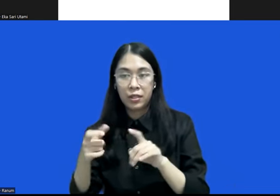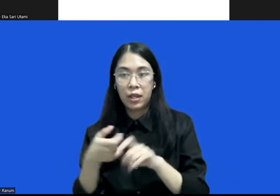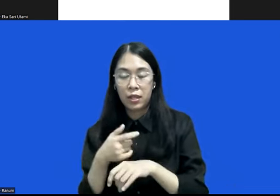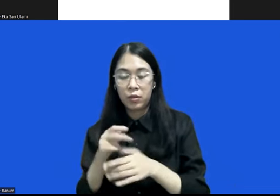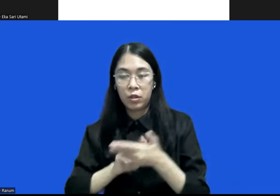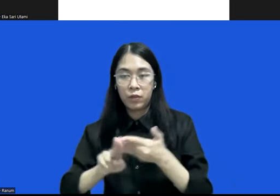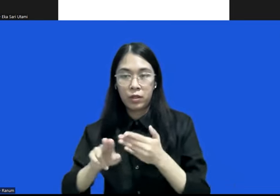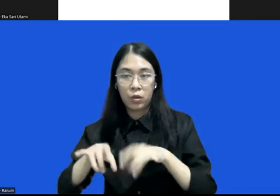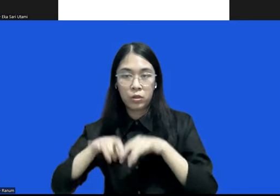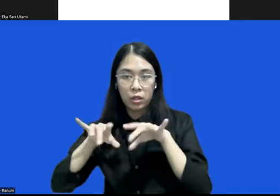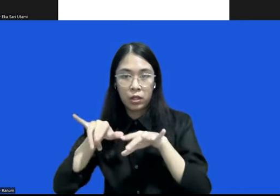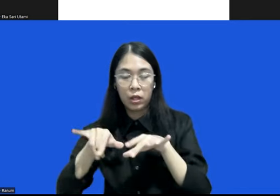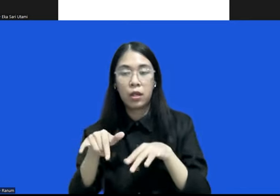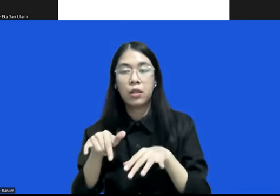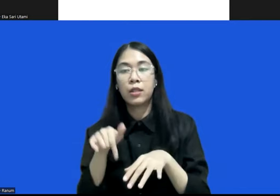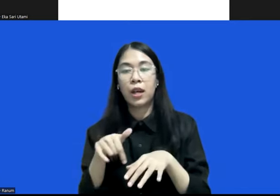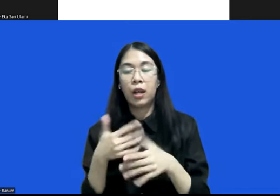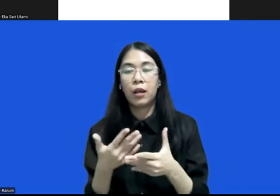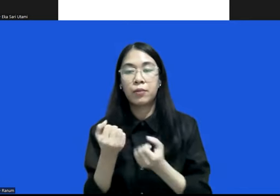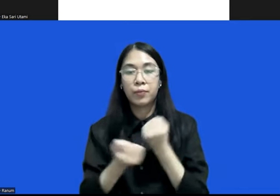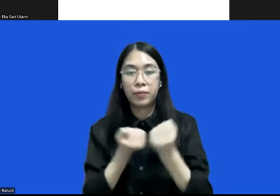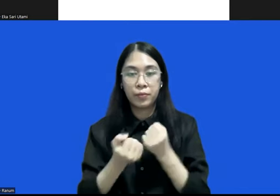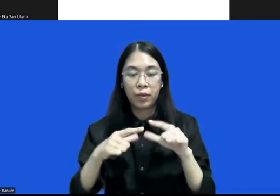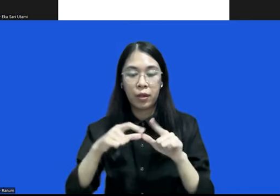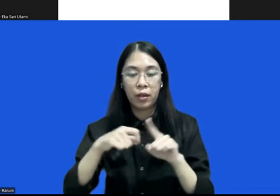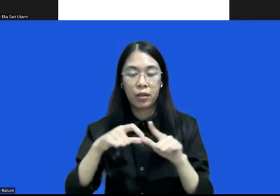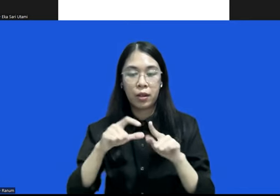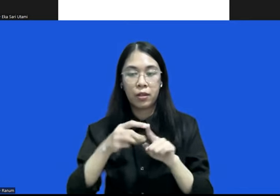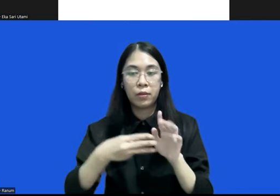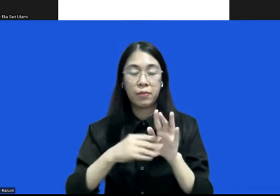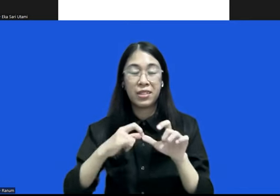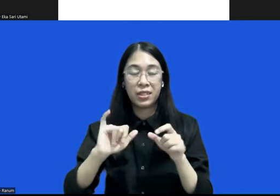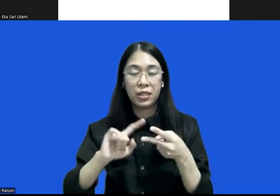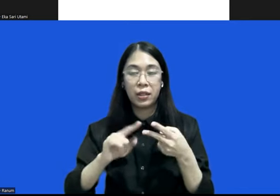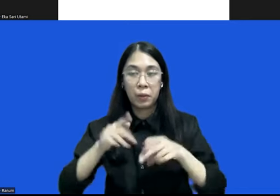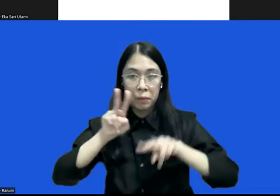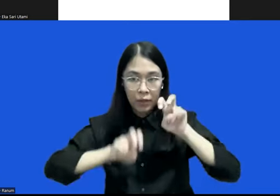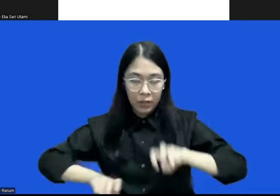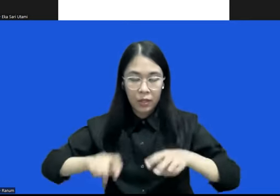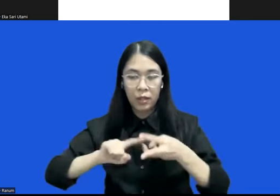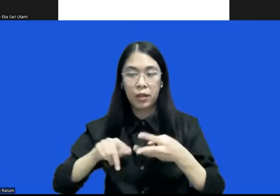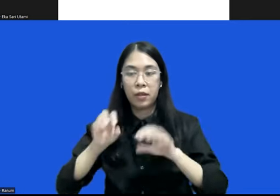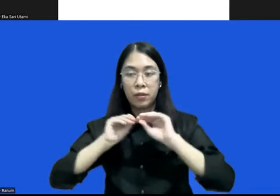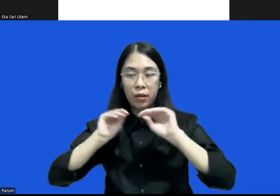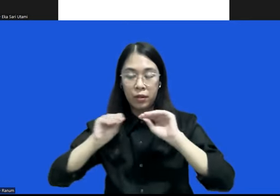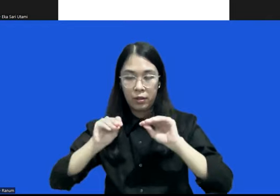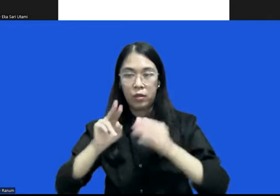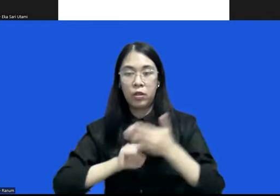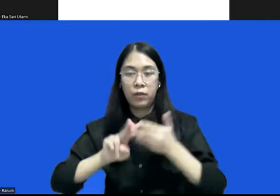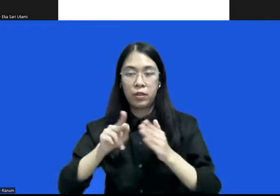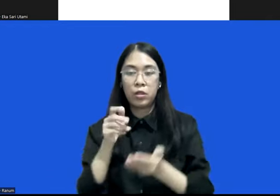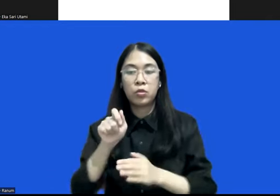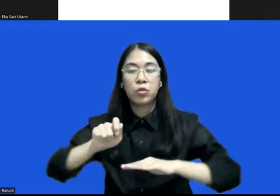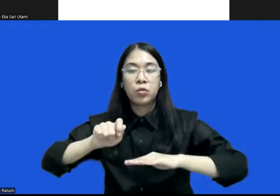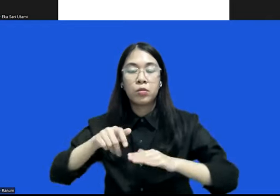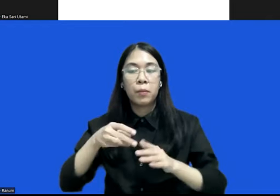Milda aktif sebagai akademisi peneliti dan juga pengajar di Fakultas Hukum Universitas Brawijaya yang mana salah satu